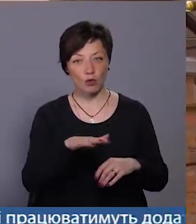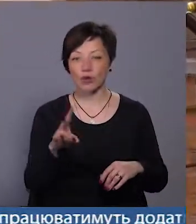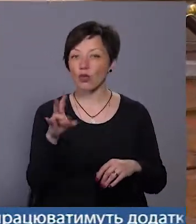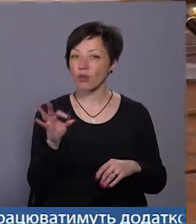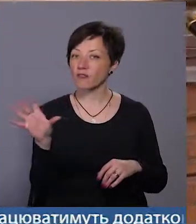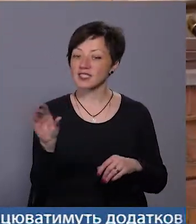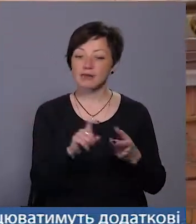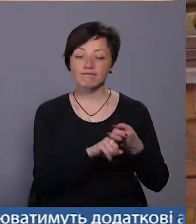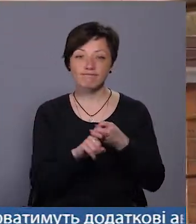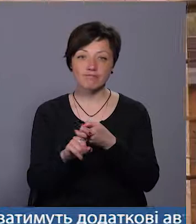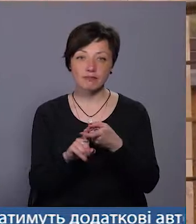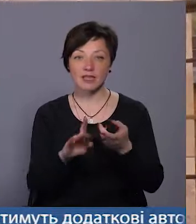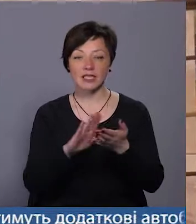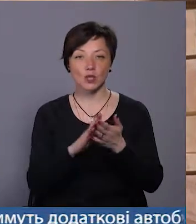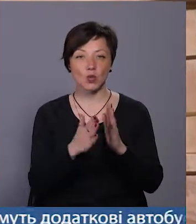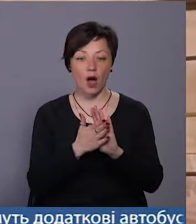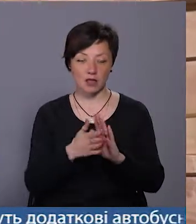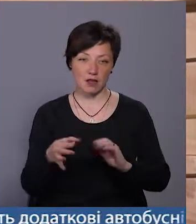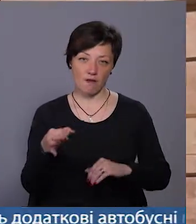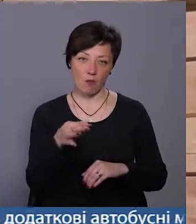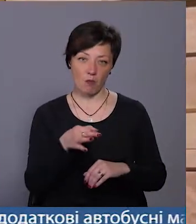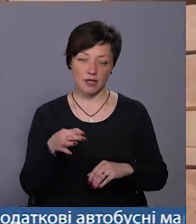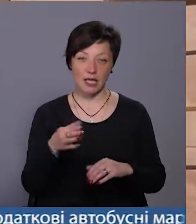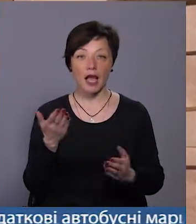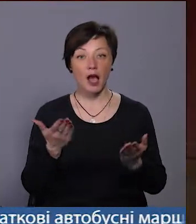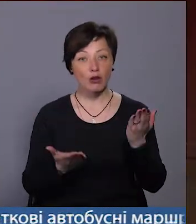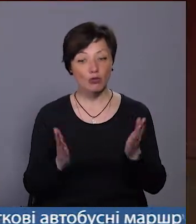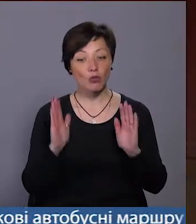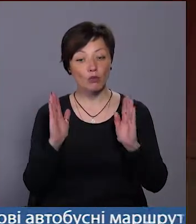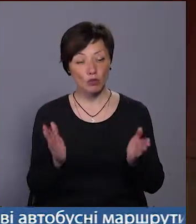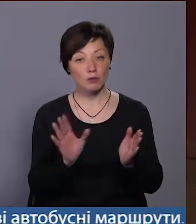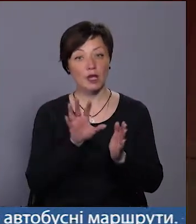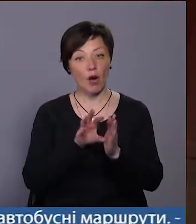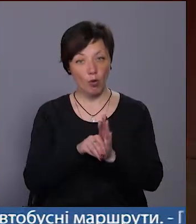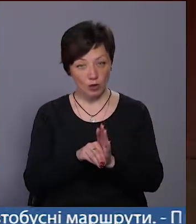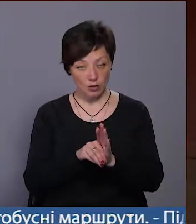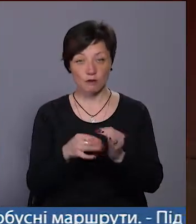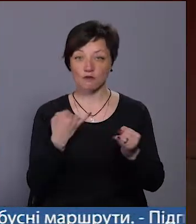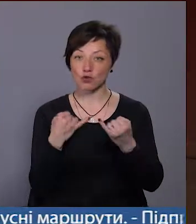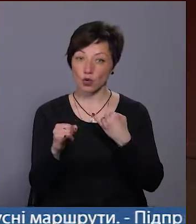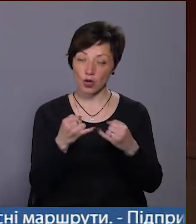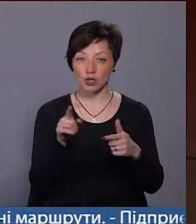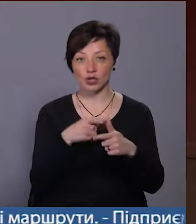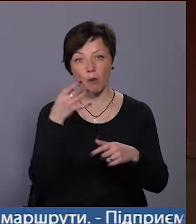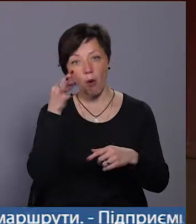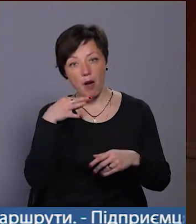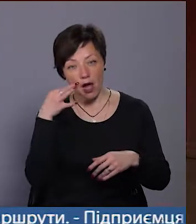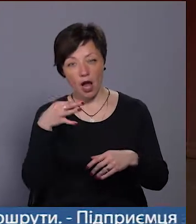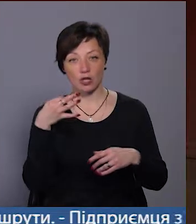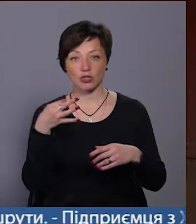усе залежатиме від епідем ситуації в області. Якщо ми будемо знаходитися у жовтій чи помаранчевій